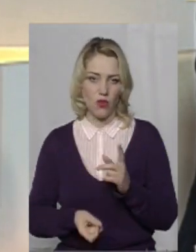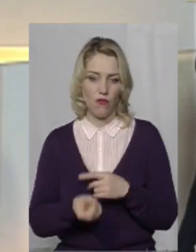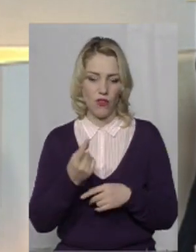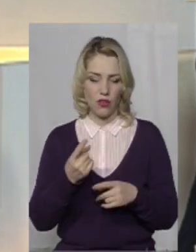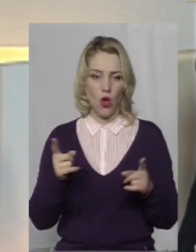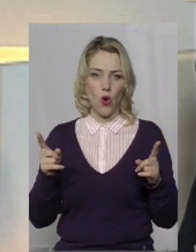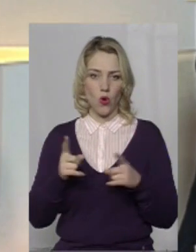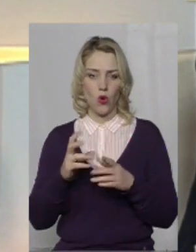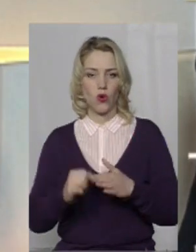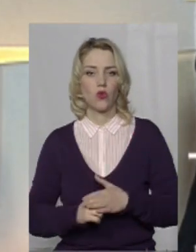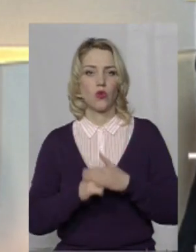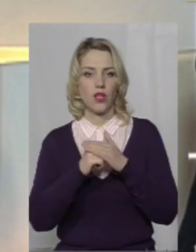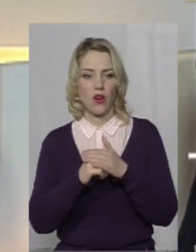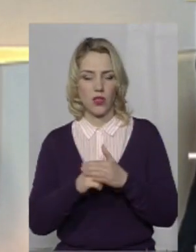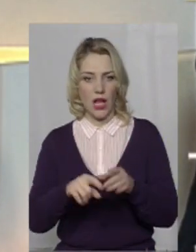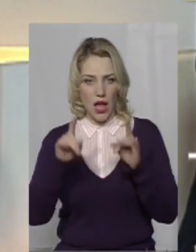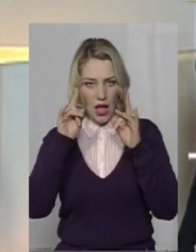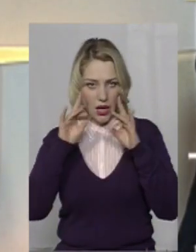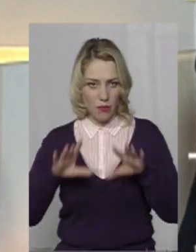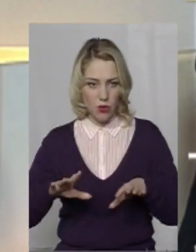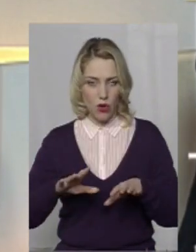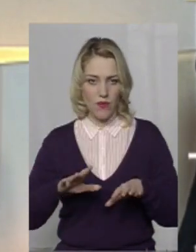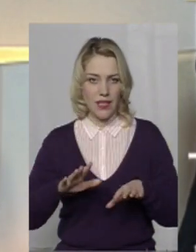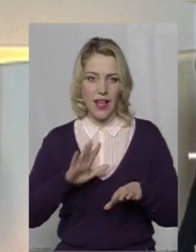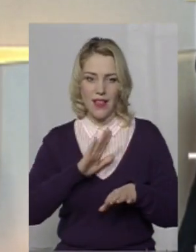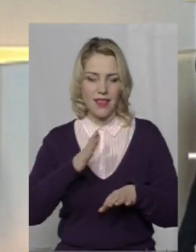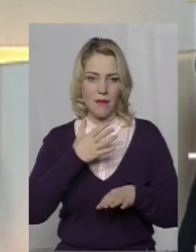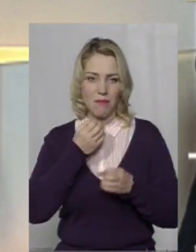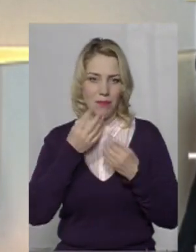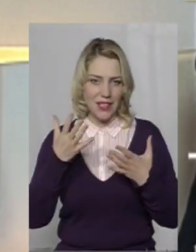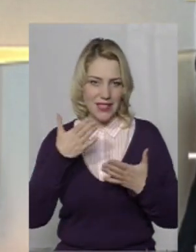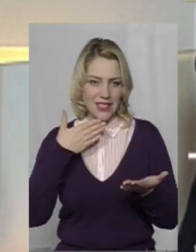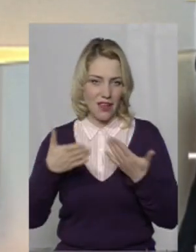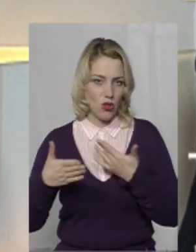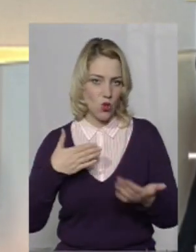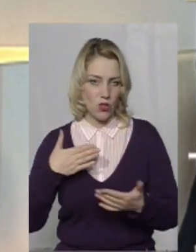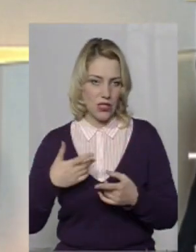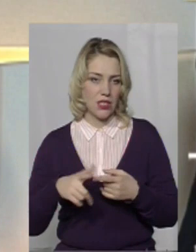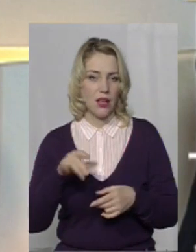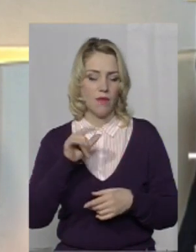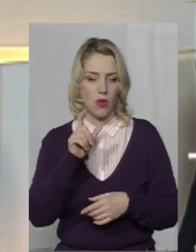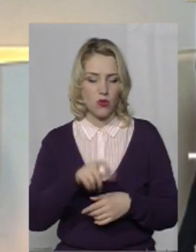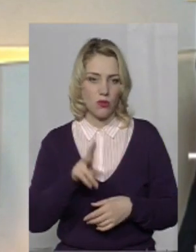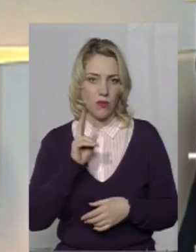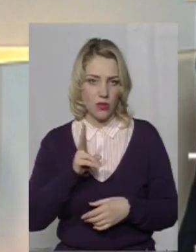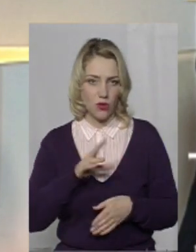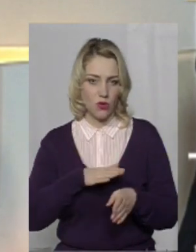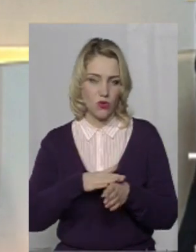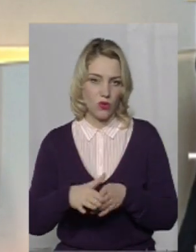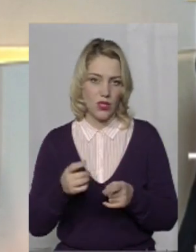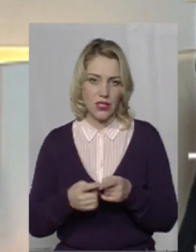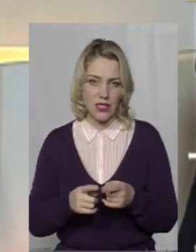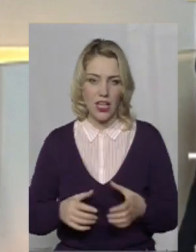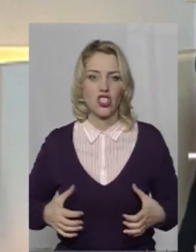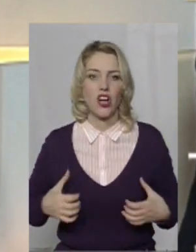коротко на ґрунті раптово вилеклих, неприязних відносин. Особа, яка скоїла цей